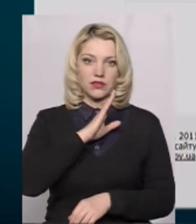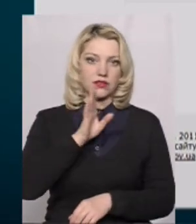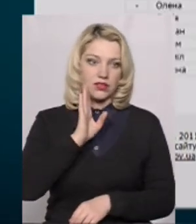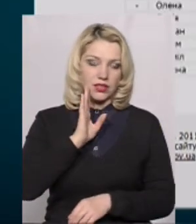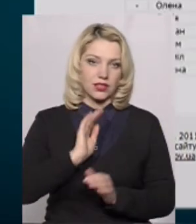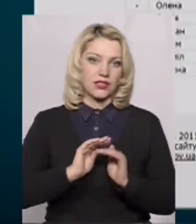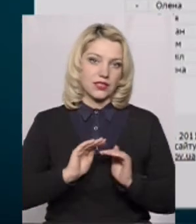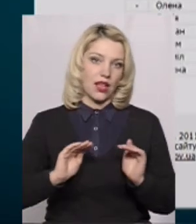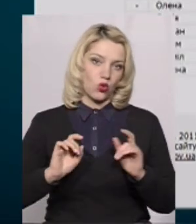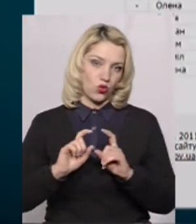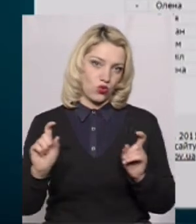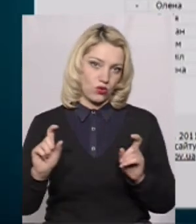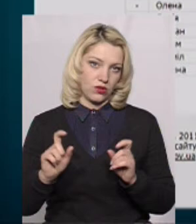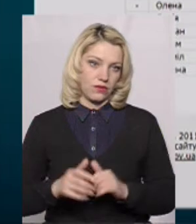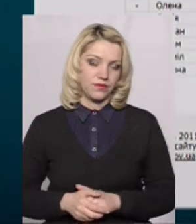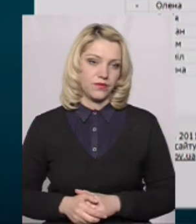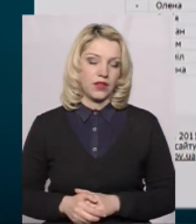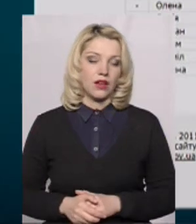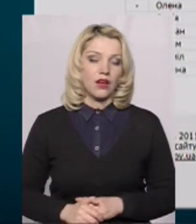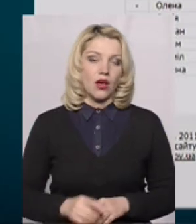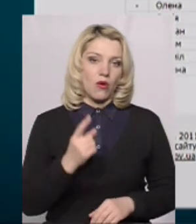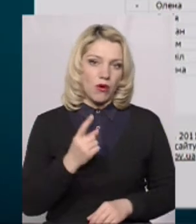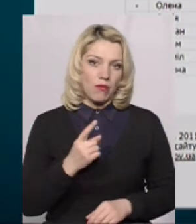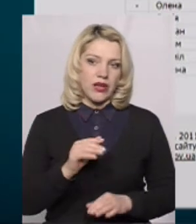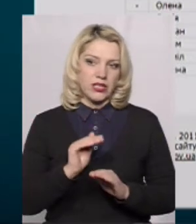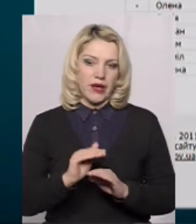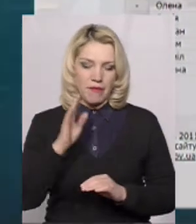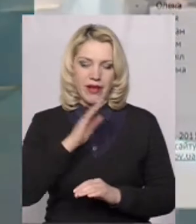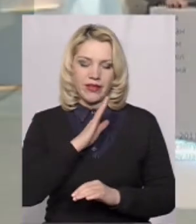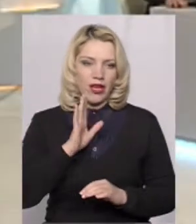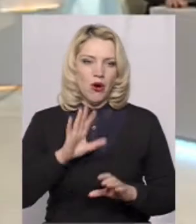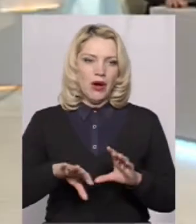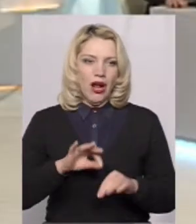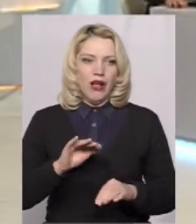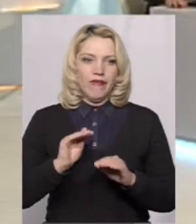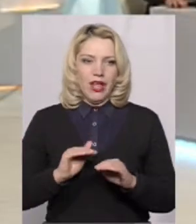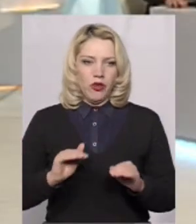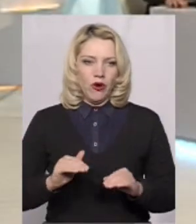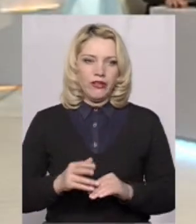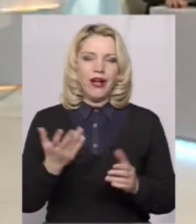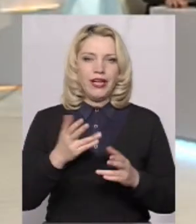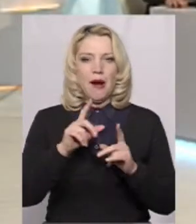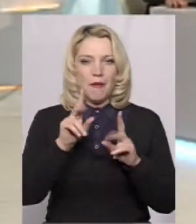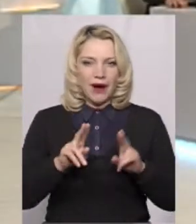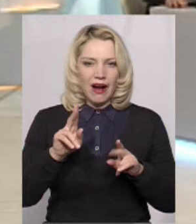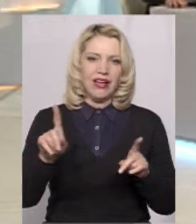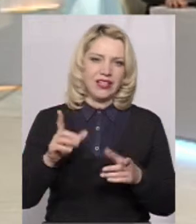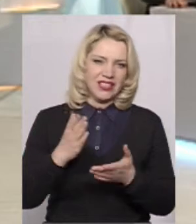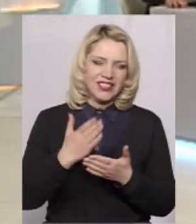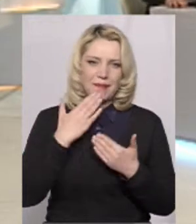садочок? Ну, по-перше, обирають батьки садочок. Які правила? Є якісь правила? Ну, дивіться.